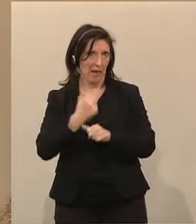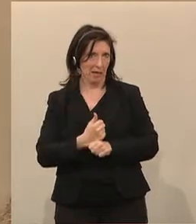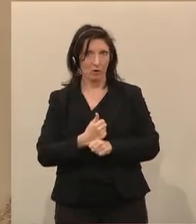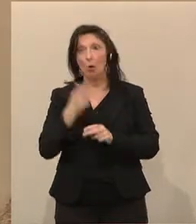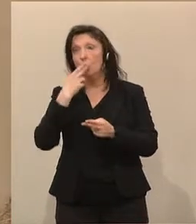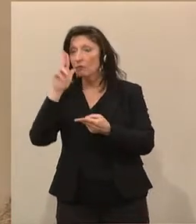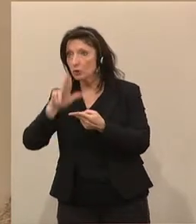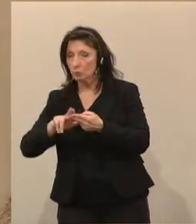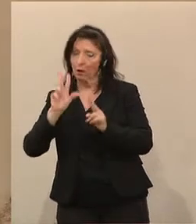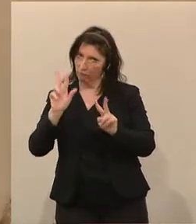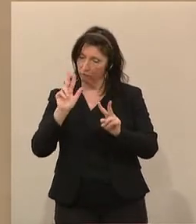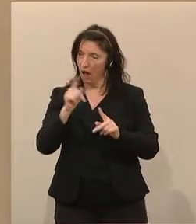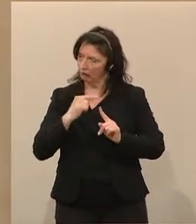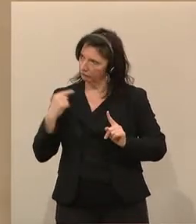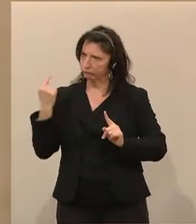ernst nehmen.